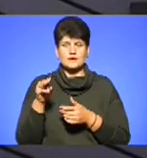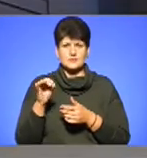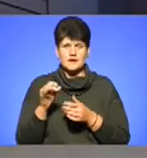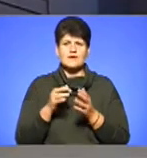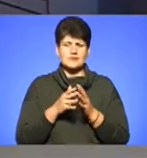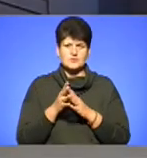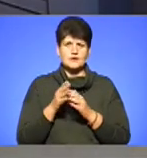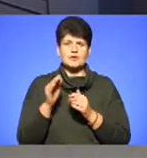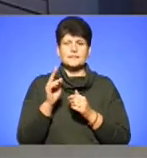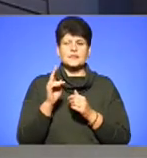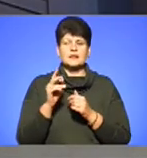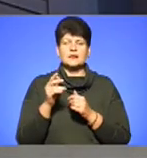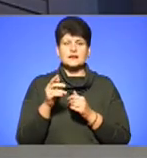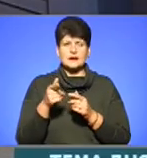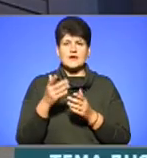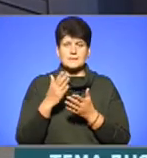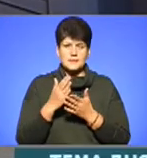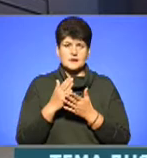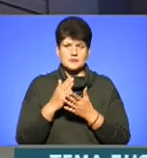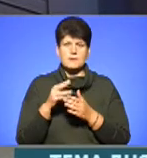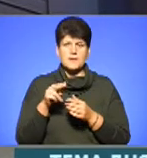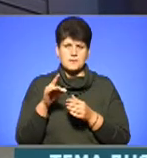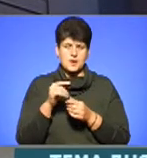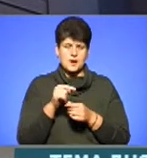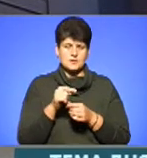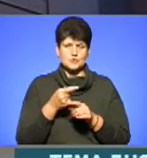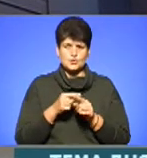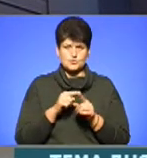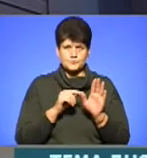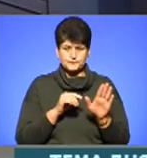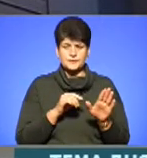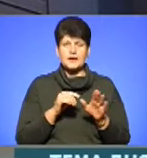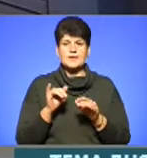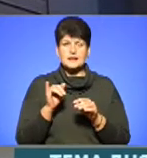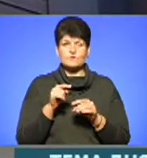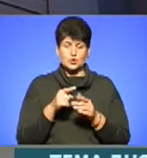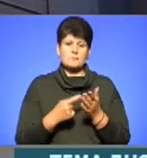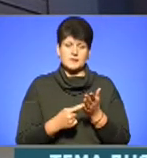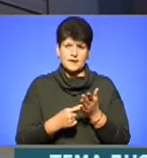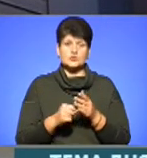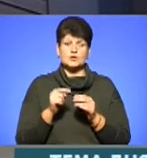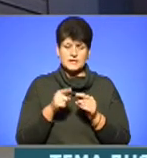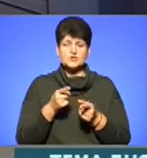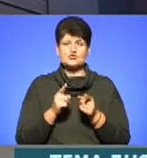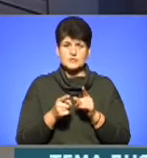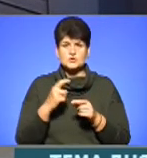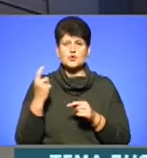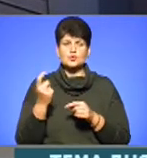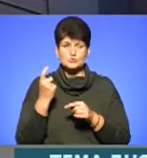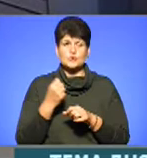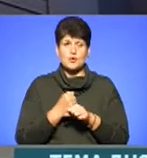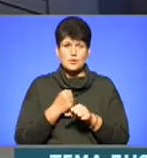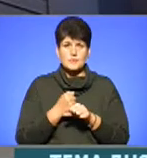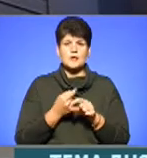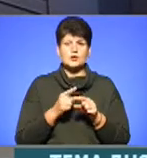речовину у глифосад на цьому, яка міститься в препараті ураган-форте на цьому. І воно підтвердило те, що дійсно господарство обробляло